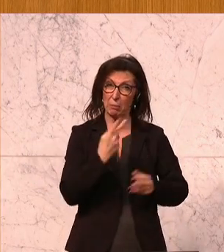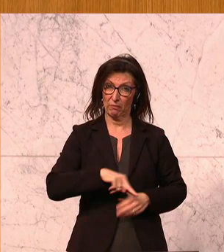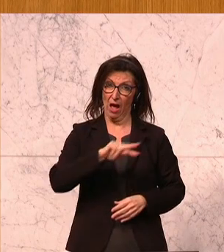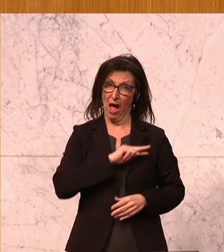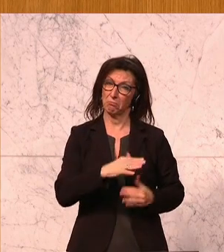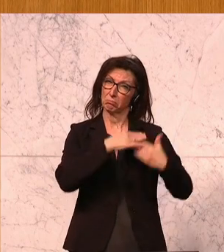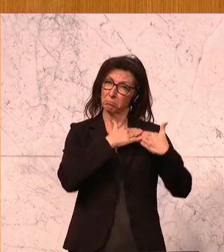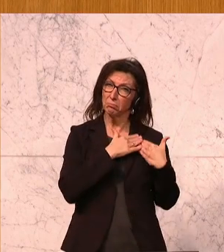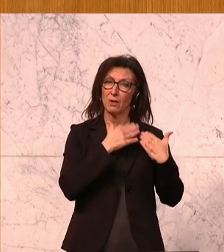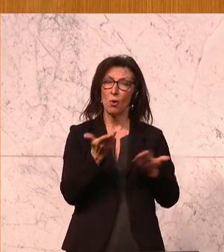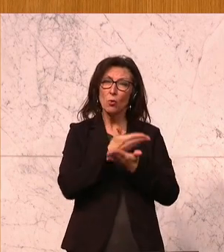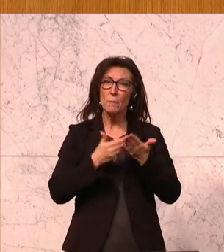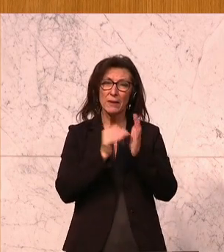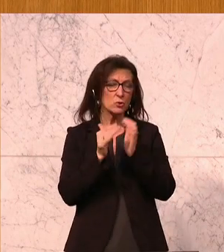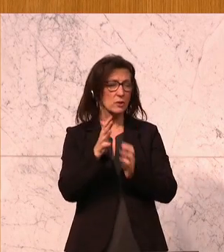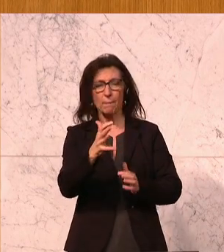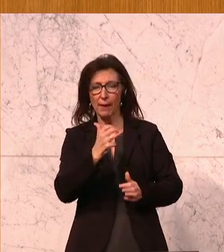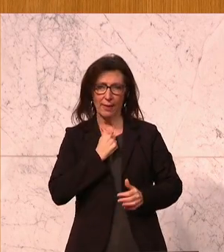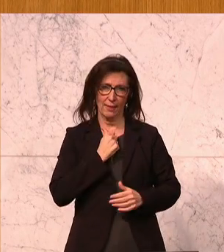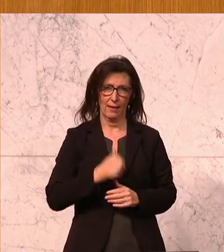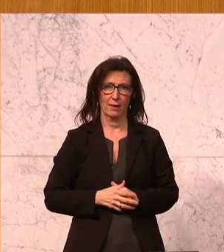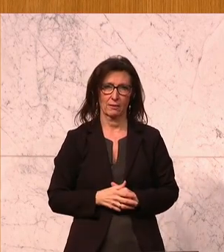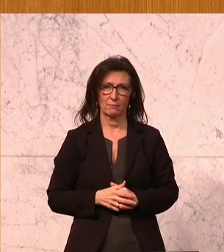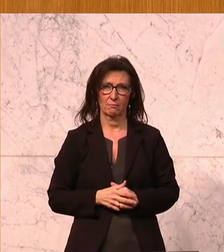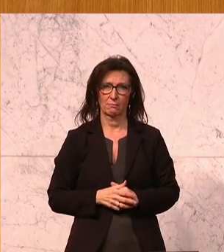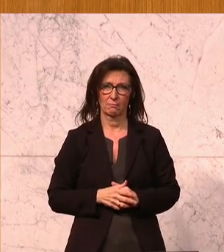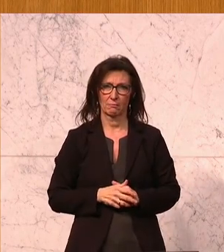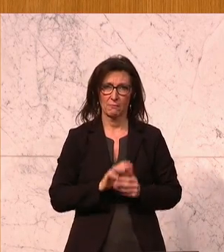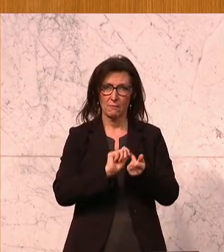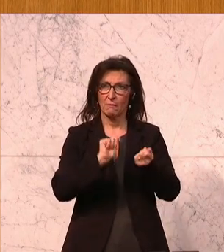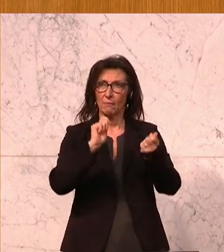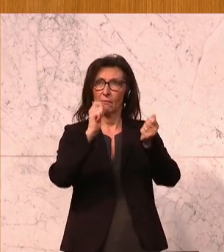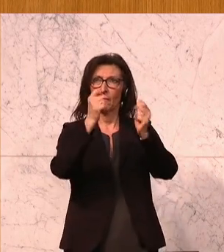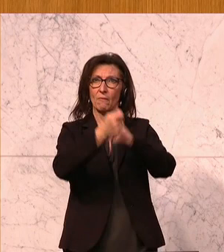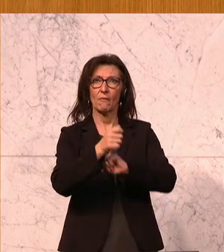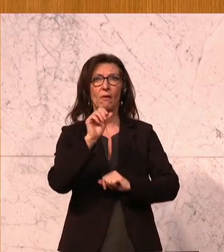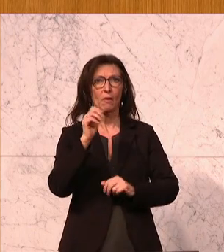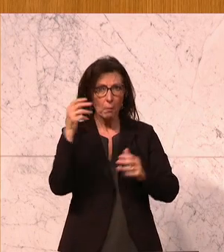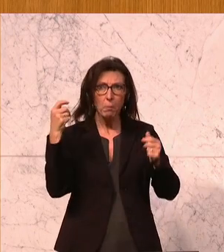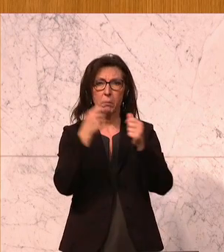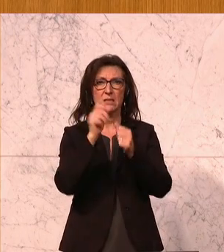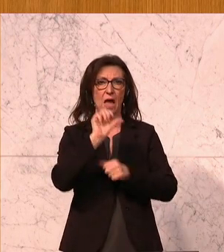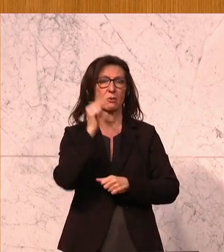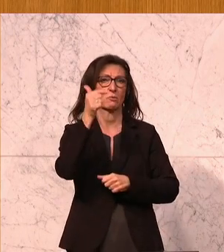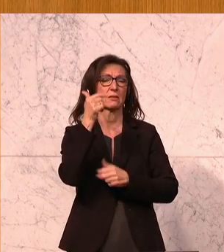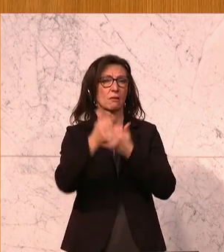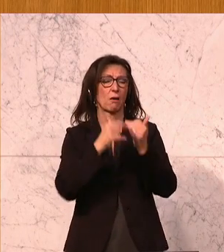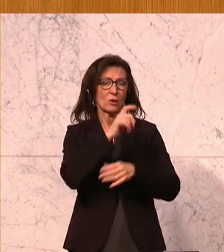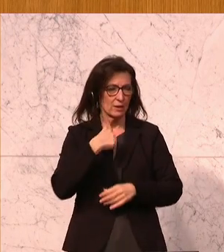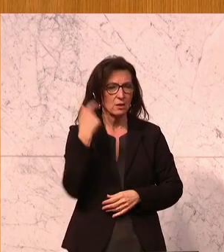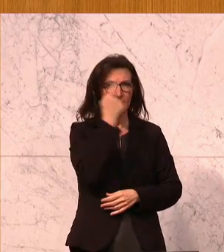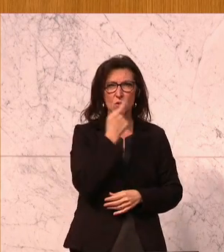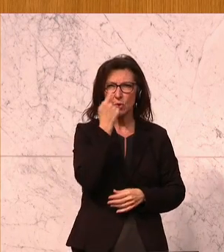und unser Bildungssystem endlich ins 21. Jahrhundert transformiert. Ich mache mir Sorgen, weil man an den